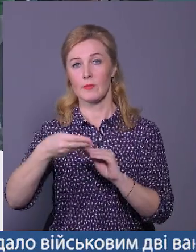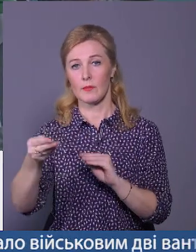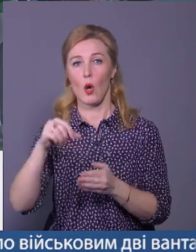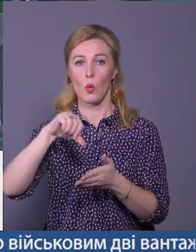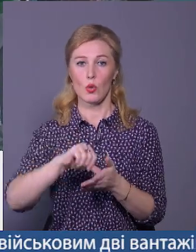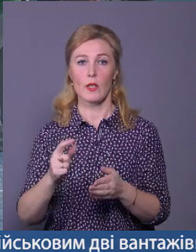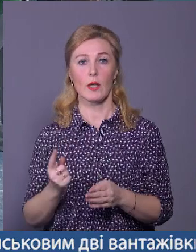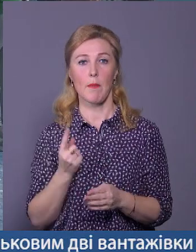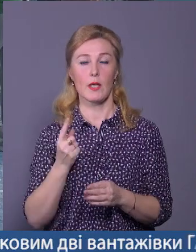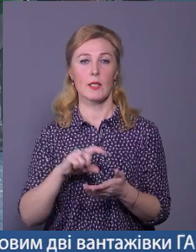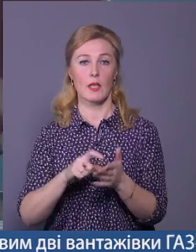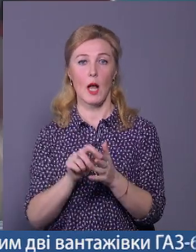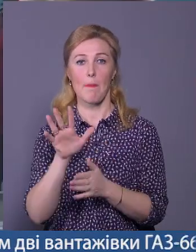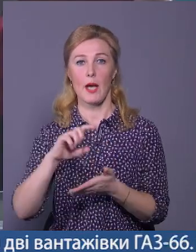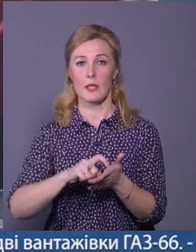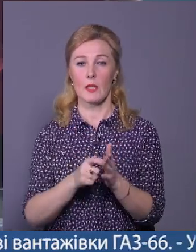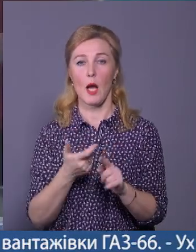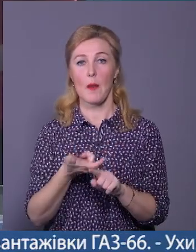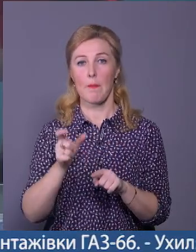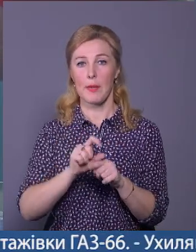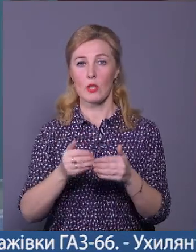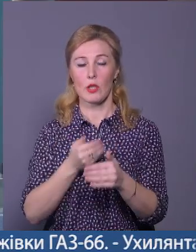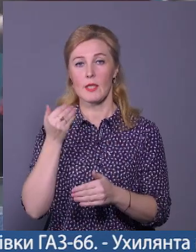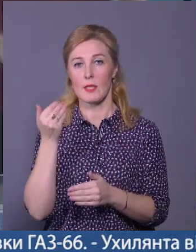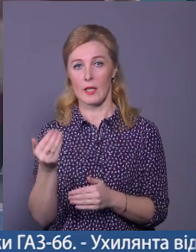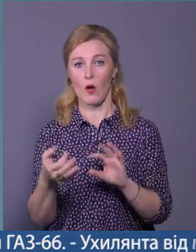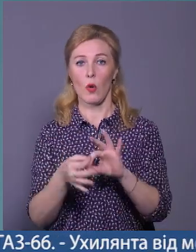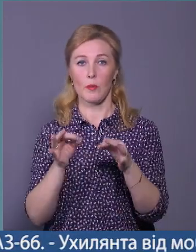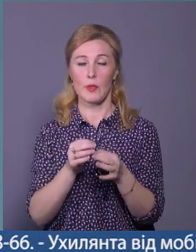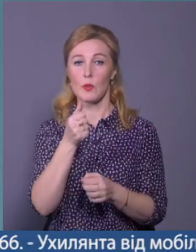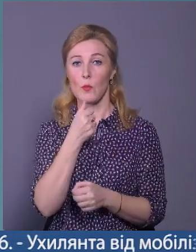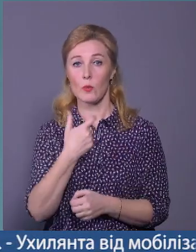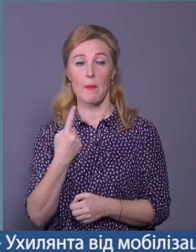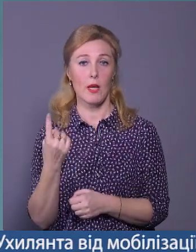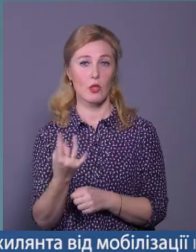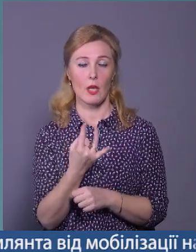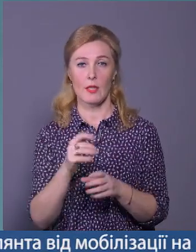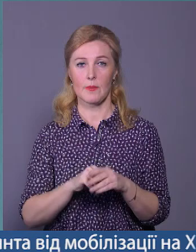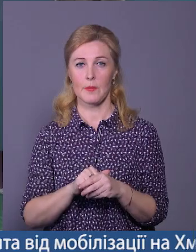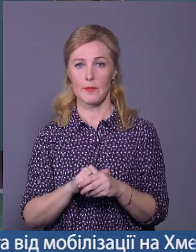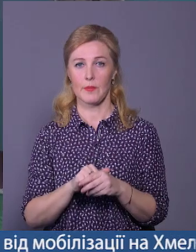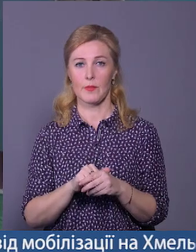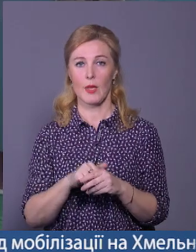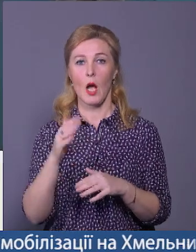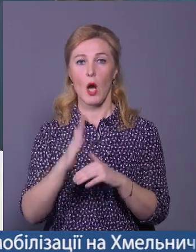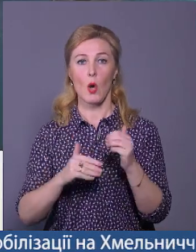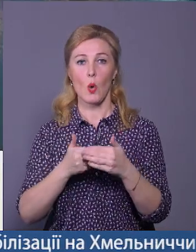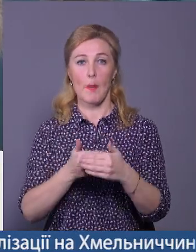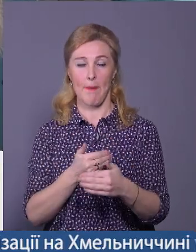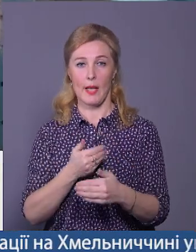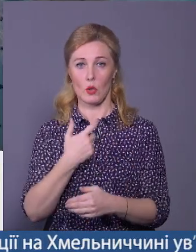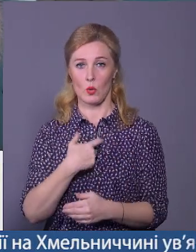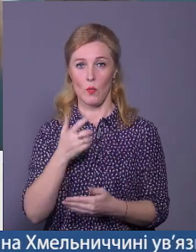майстер-класу – п'ятикласники. Більшість із них в олімпійському виді спорту спробують себе вперше. Руки перед собою